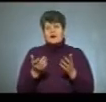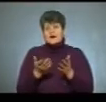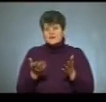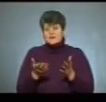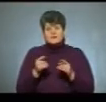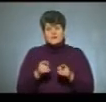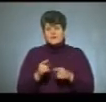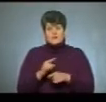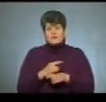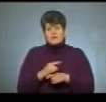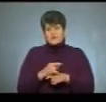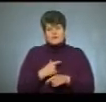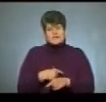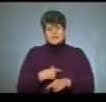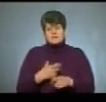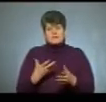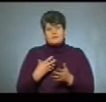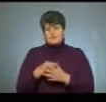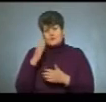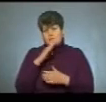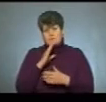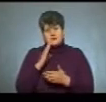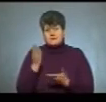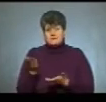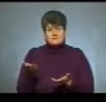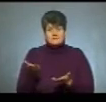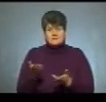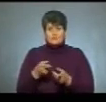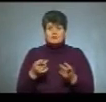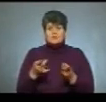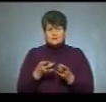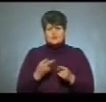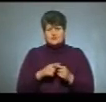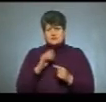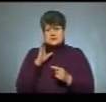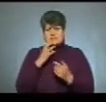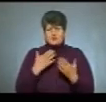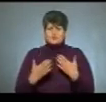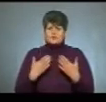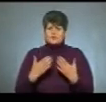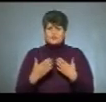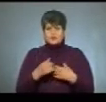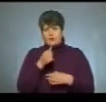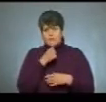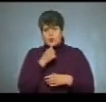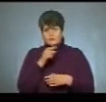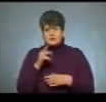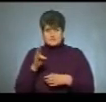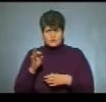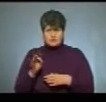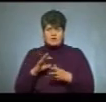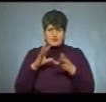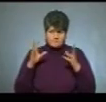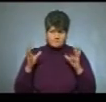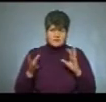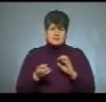вони обманують в першу чергу себе або своїх батьків. Тому потрібно до цього серйозно відноситися, як непробного тестування, так і в